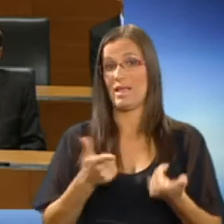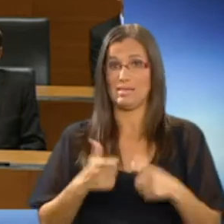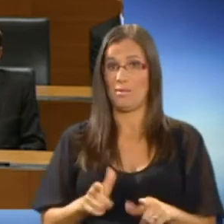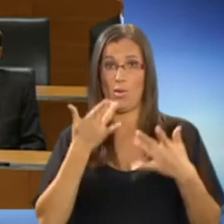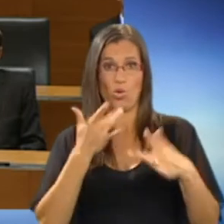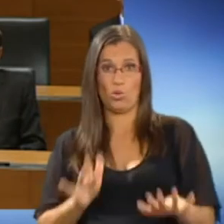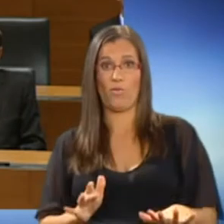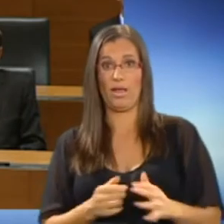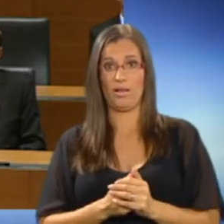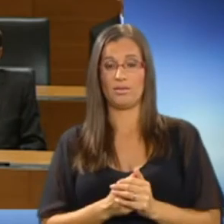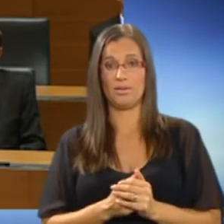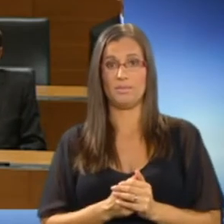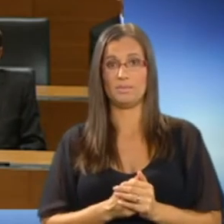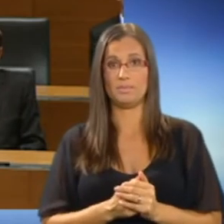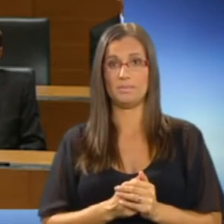smemo odpovedati.